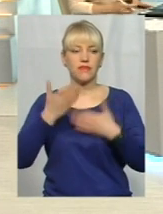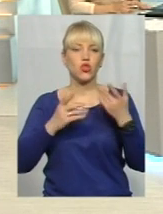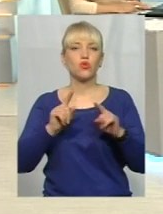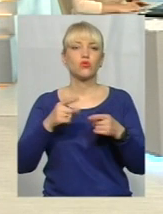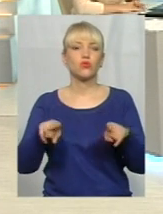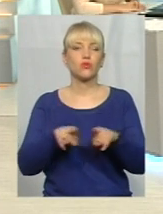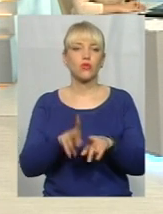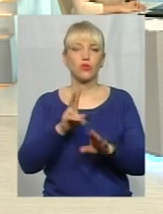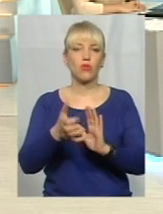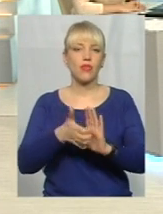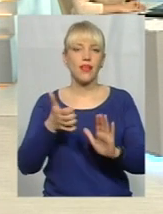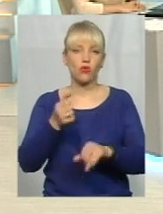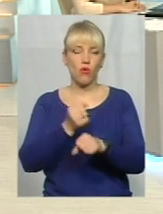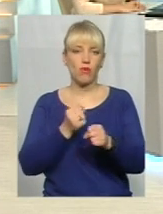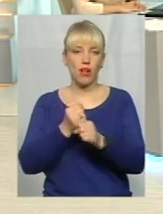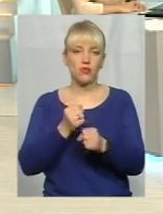недопрацьовує?